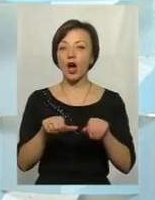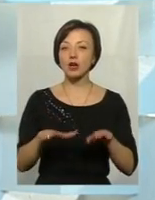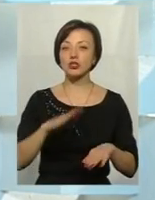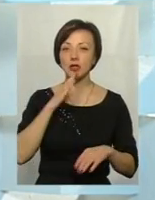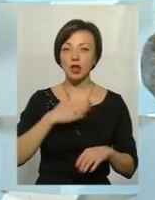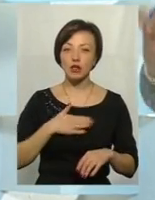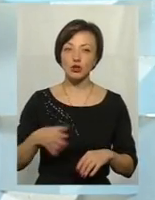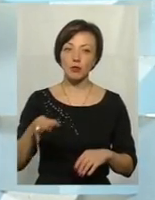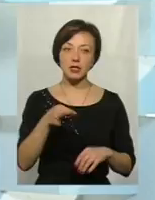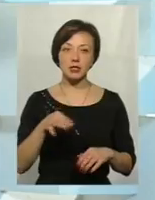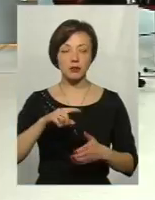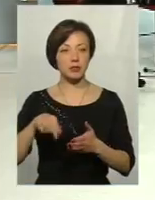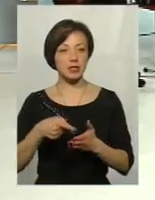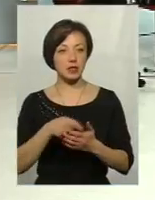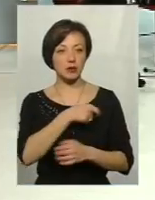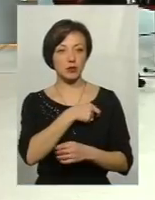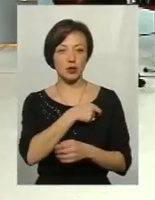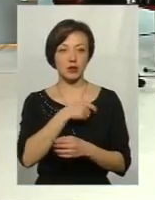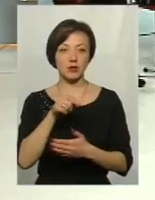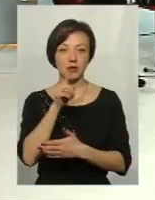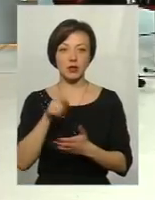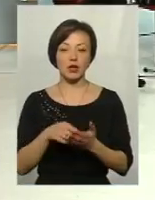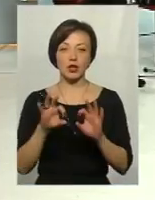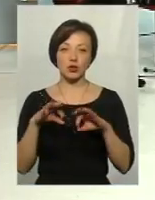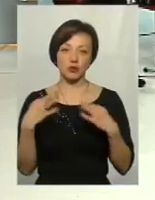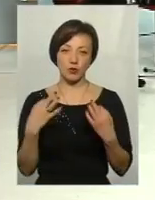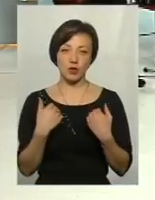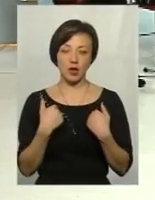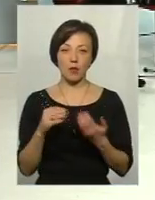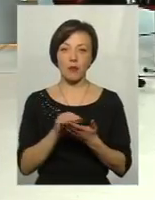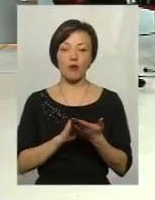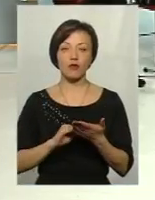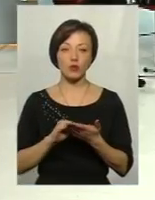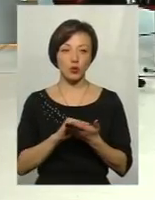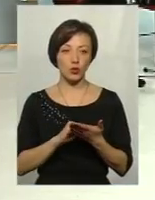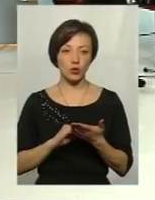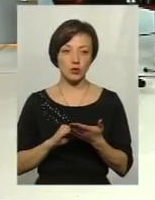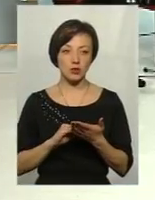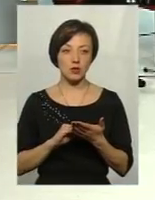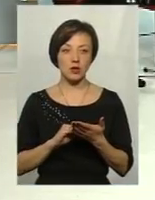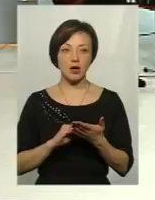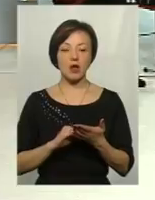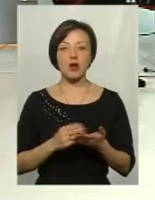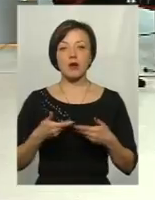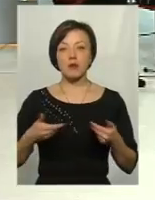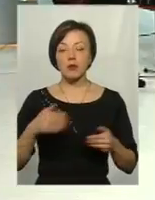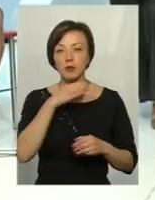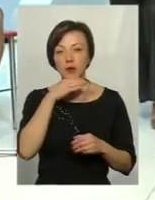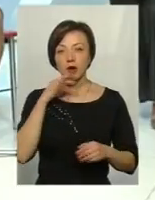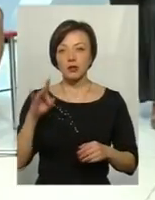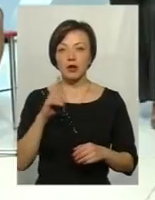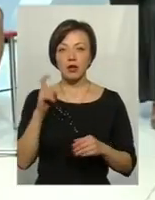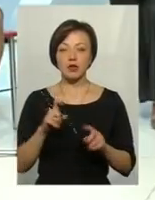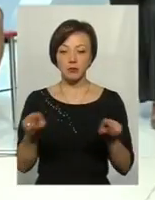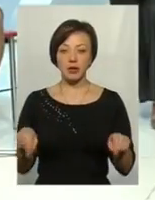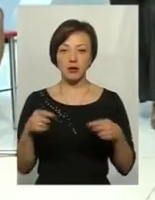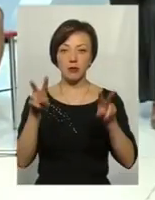обласних міських обранців? Дозвольте, будь ласка, я вже повторюся. Скажу, що ми неодноразово піднімали теми, які